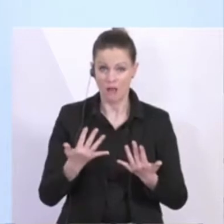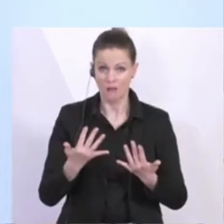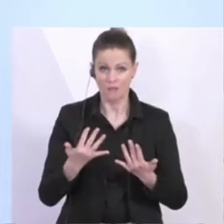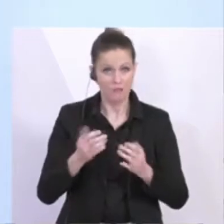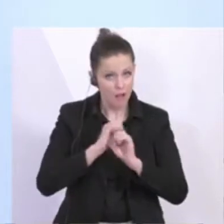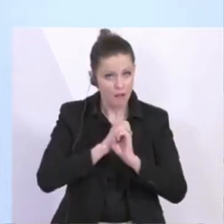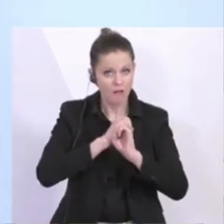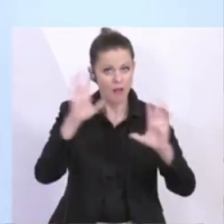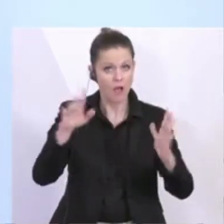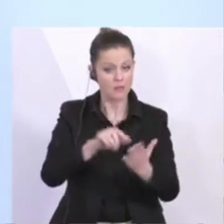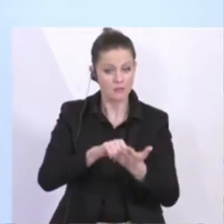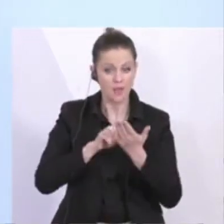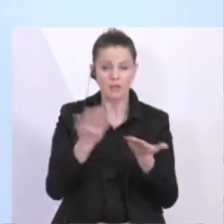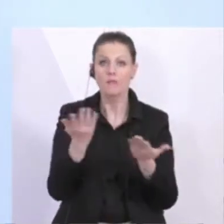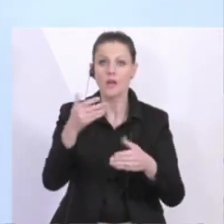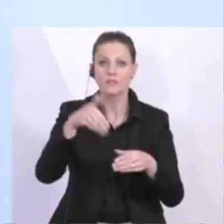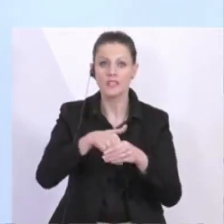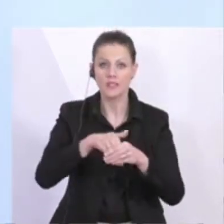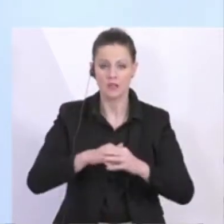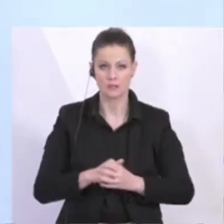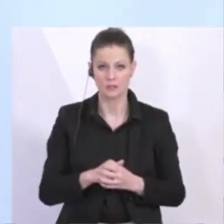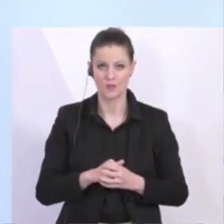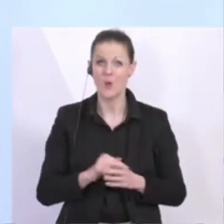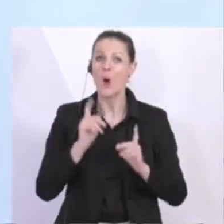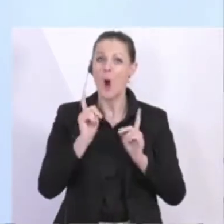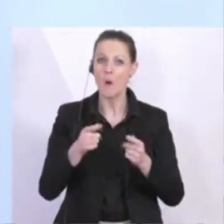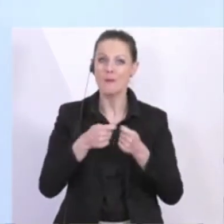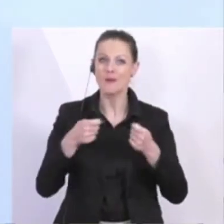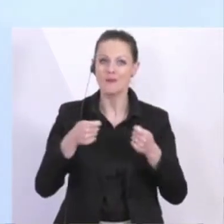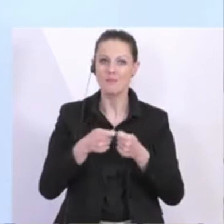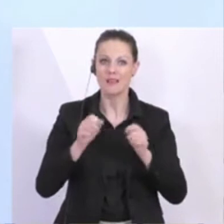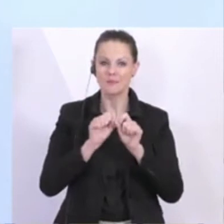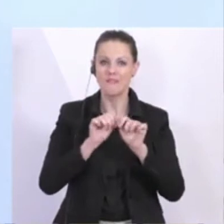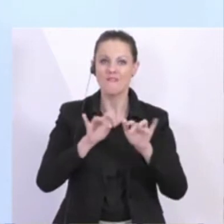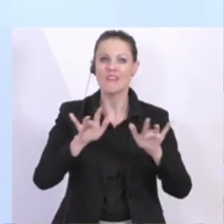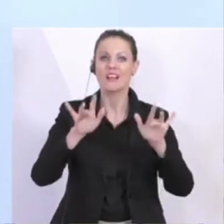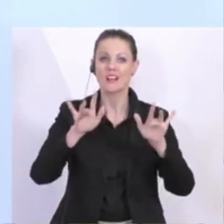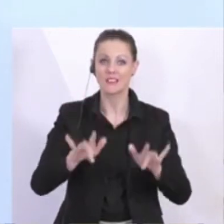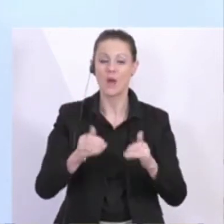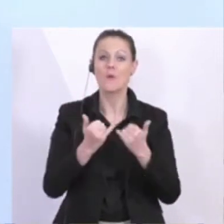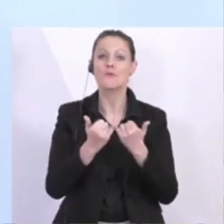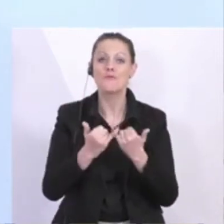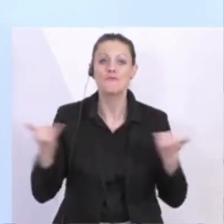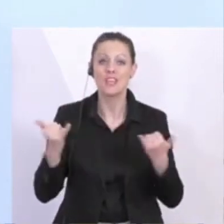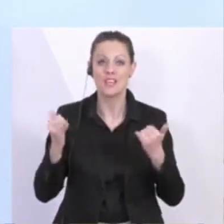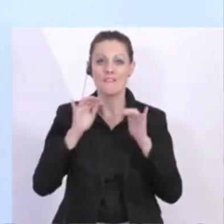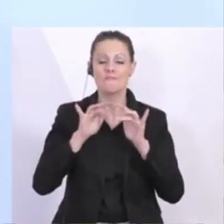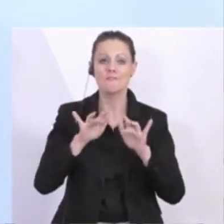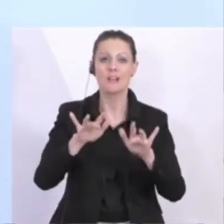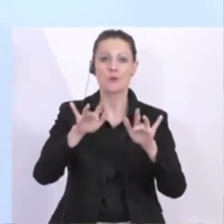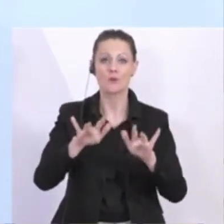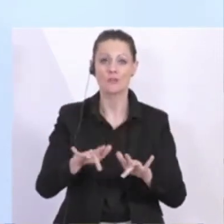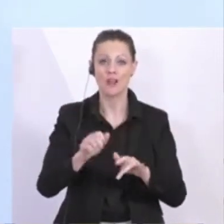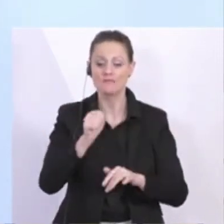eindeutige Sprache. Ob unsere Maßnahmen wirken und in welchem Ausmaß sie wirken, das werden wir